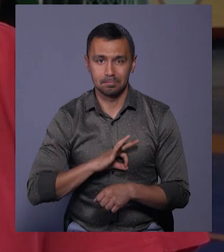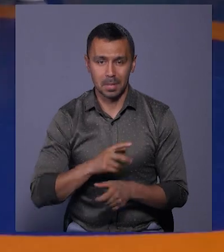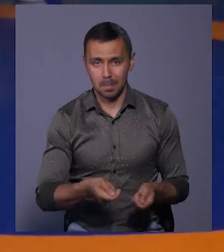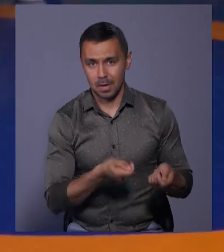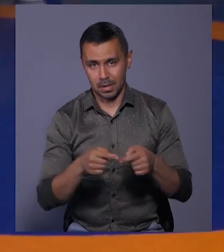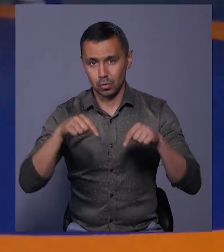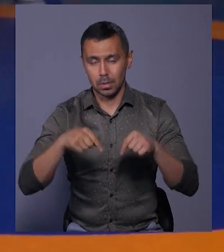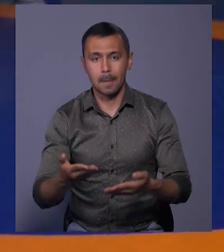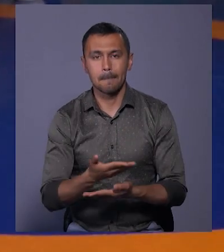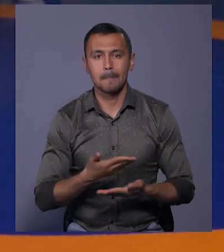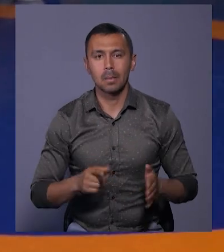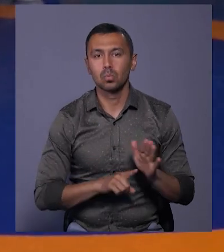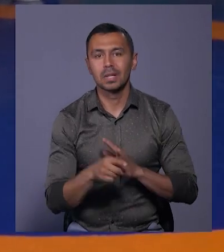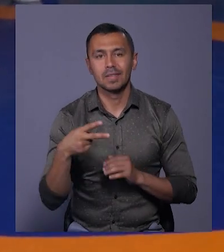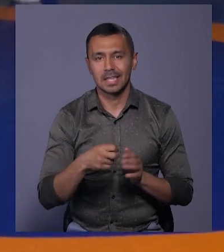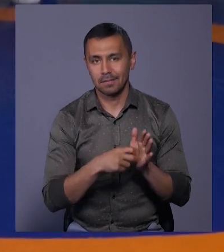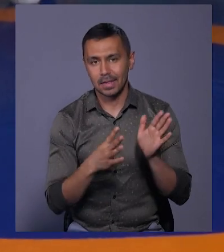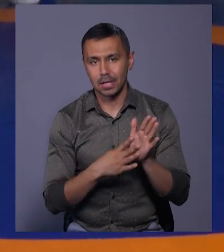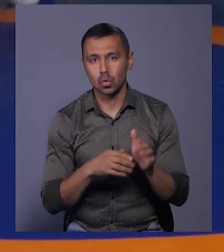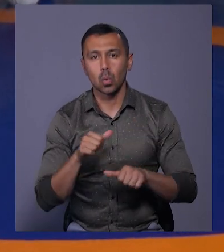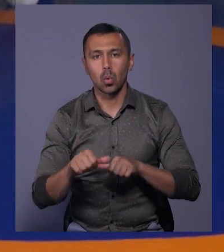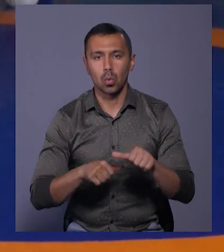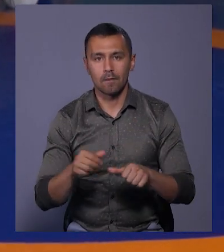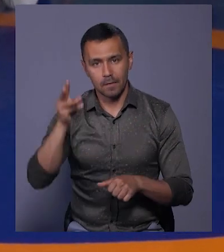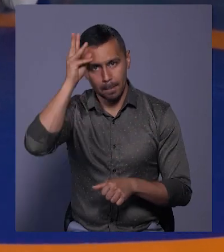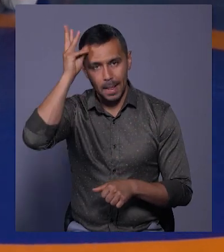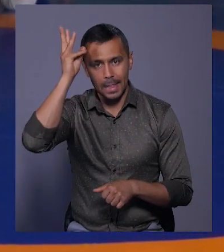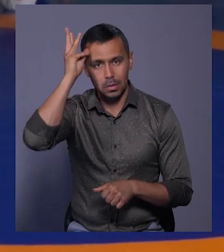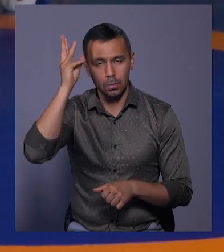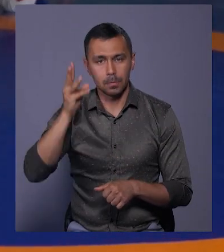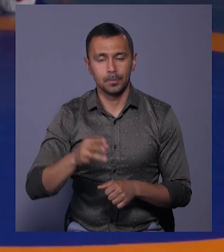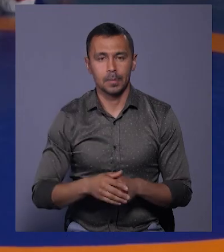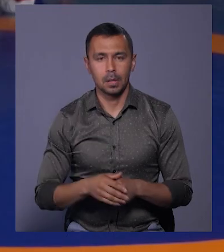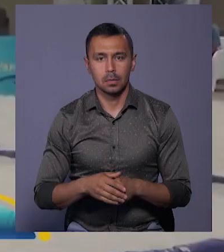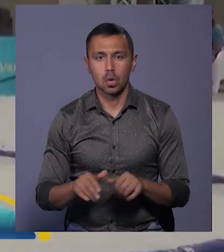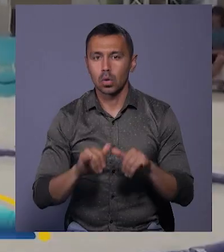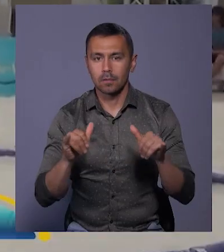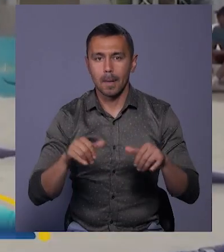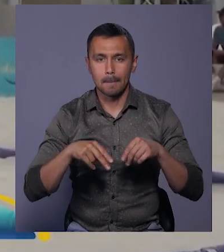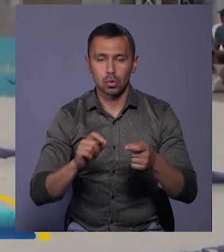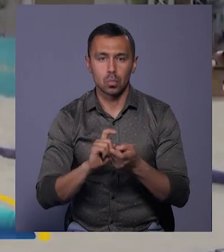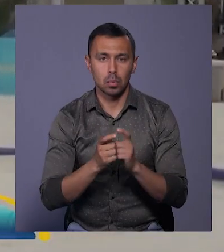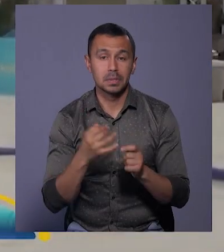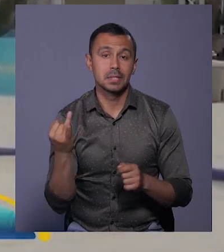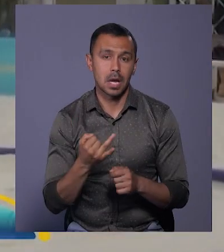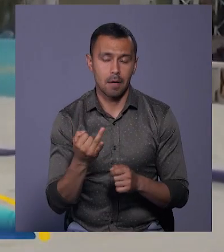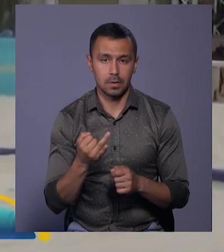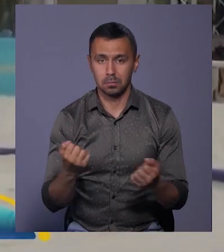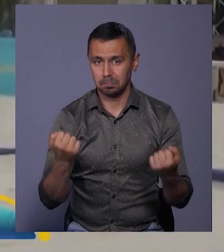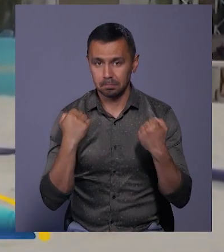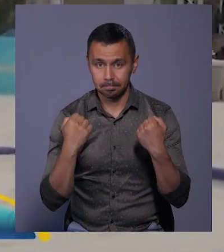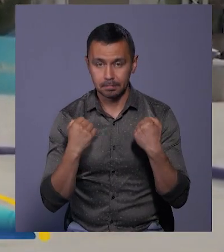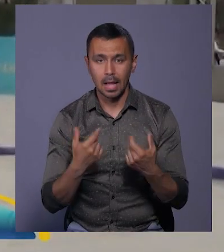Ми з 2019 року у Хмельницькому культовуємо пляжну боротьбу. Новий цікавий вид спорту,